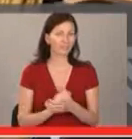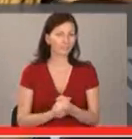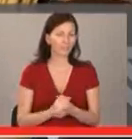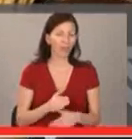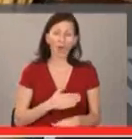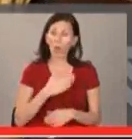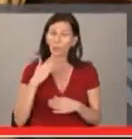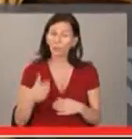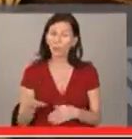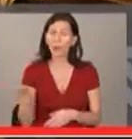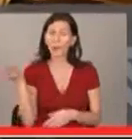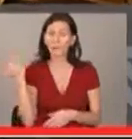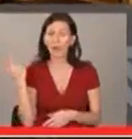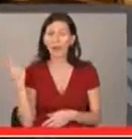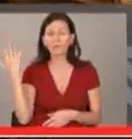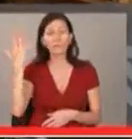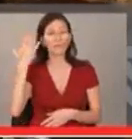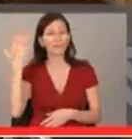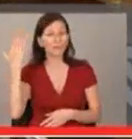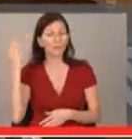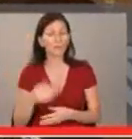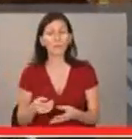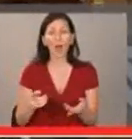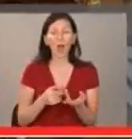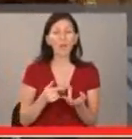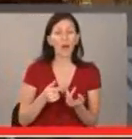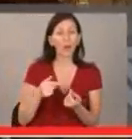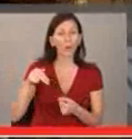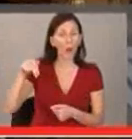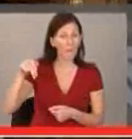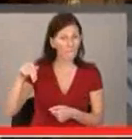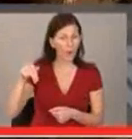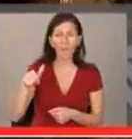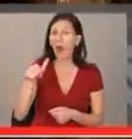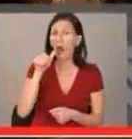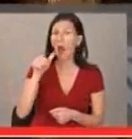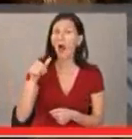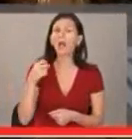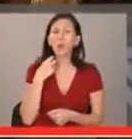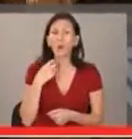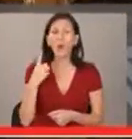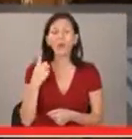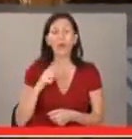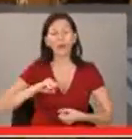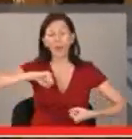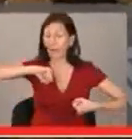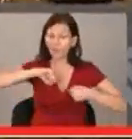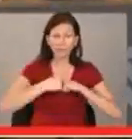Е! До тук бях с мечтите. Няколко промила алкохол и